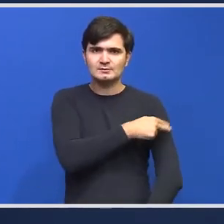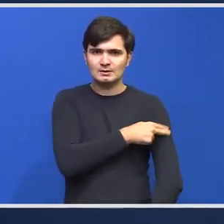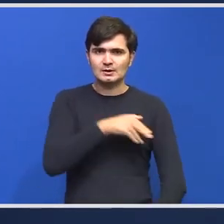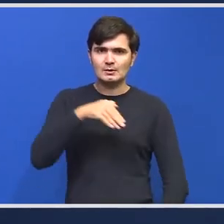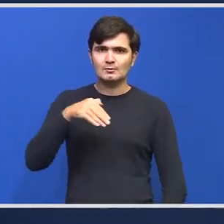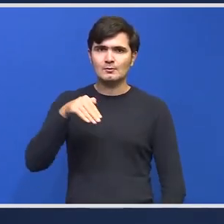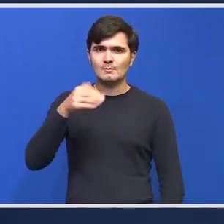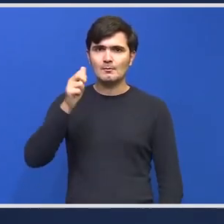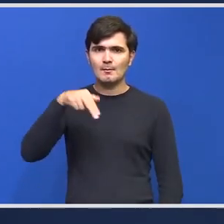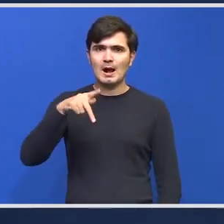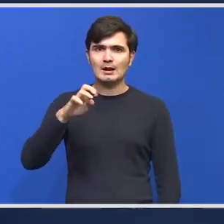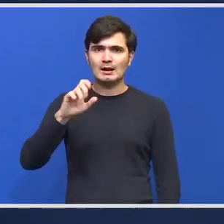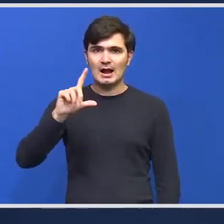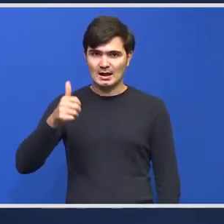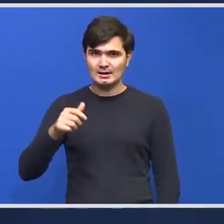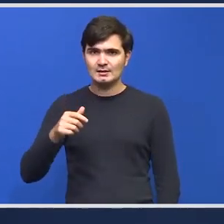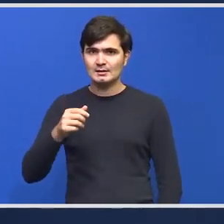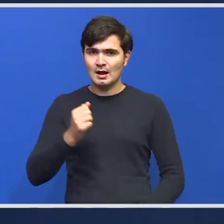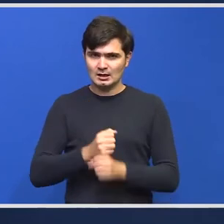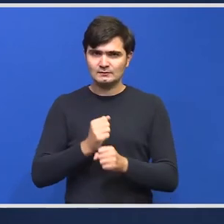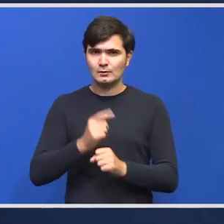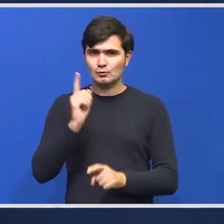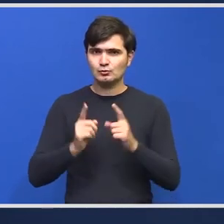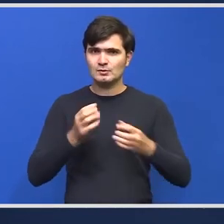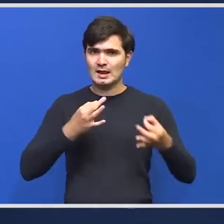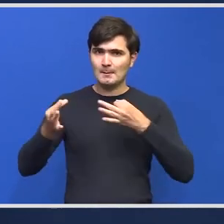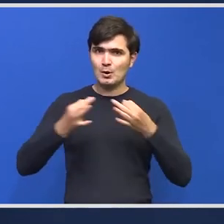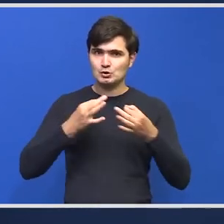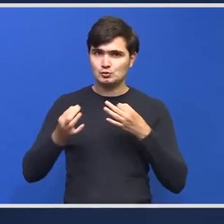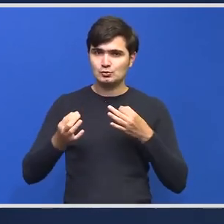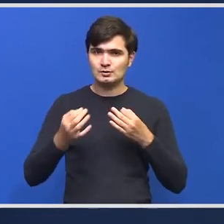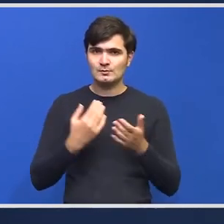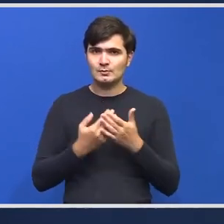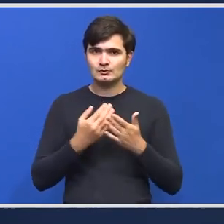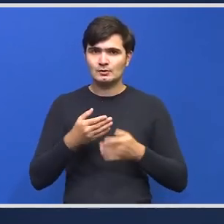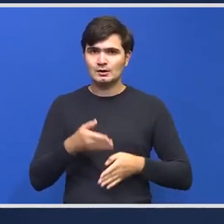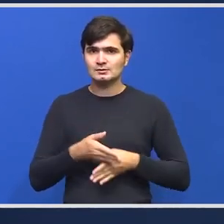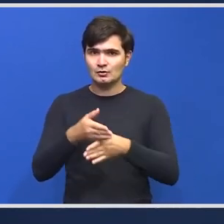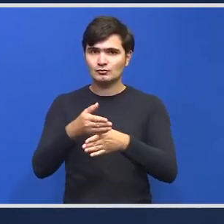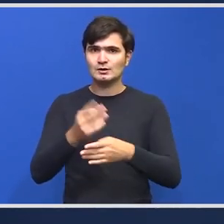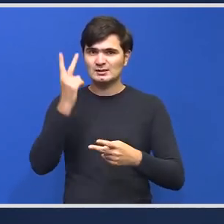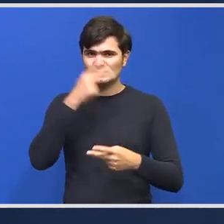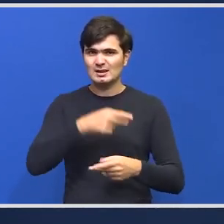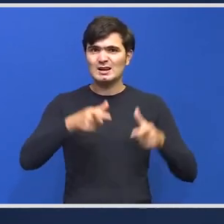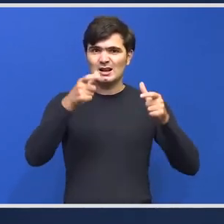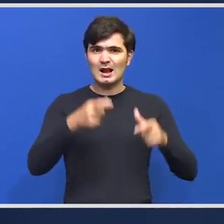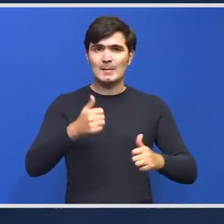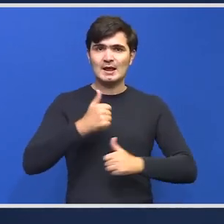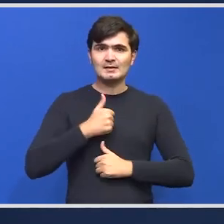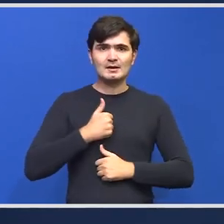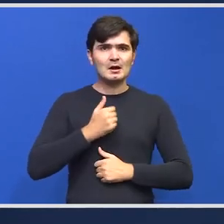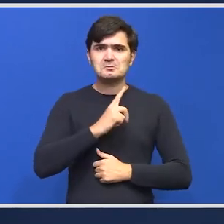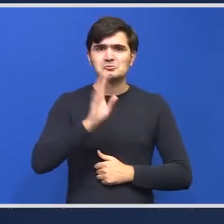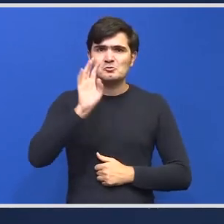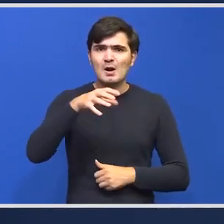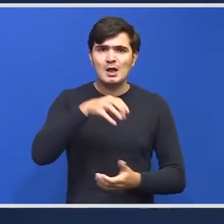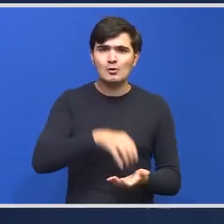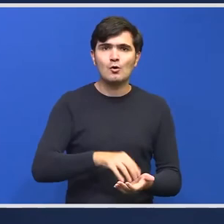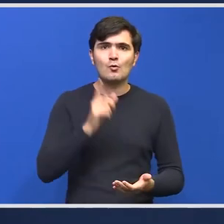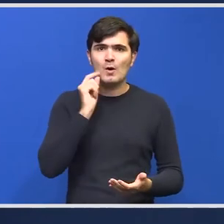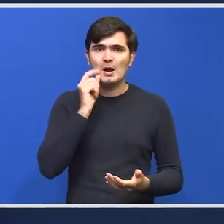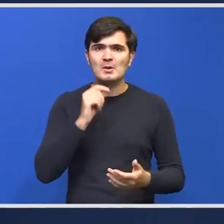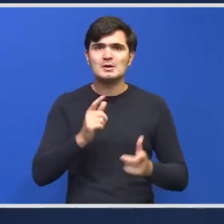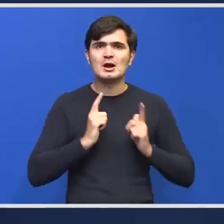sunt ceva măsuri pe care le puteți lua astfel încât să ajutați înțelegem că la camera de gardă efectiv nu mai ai loc stau